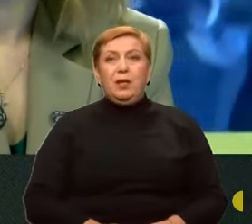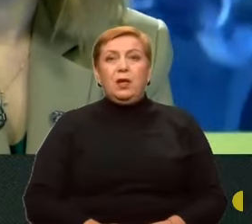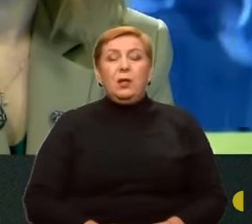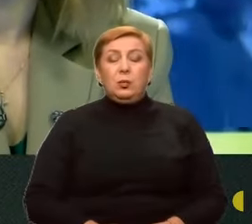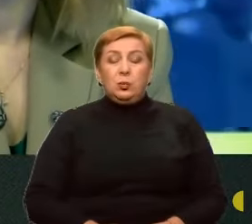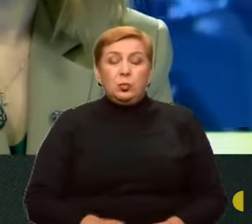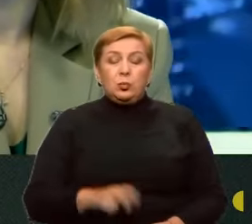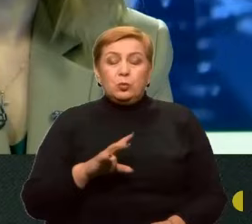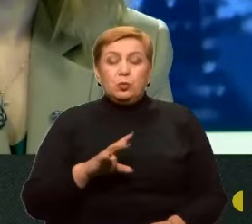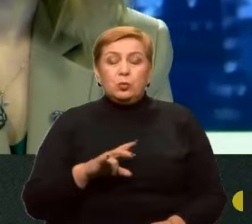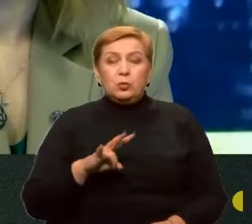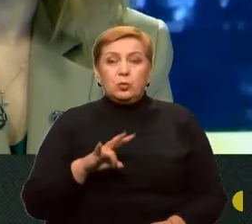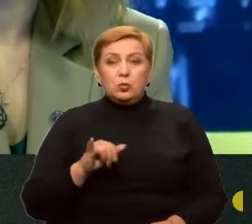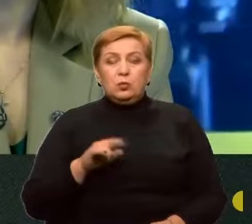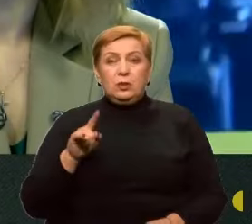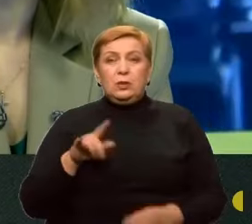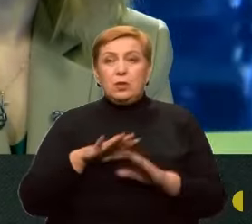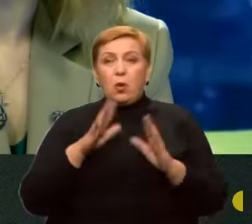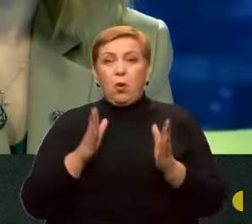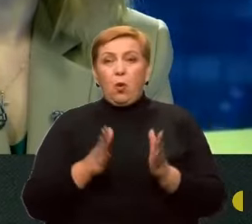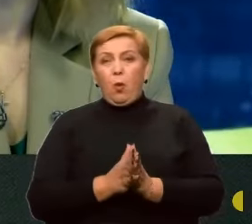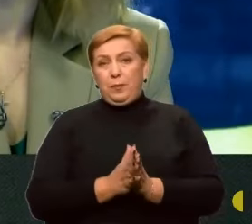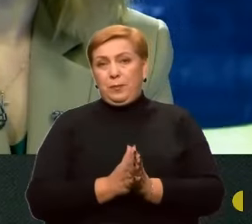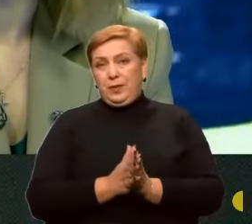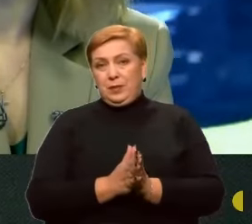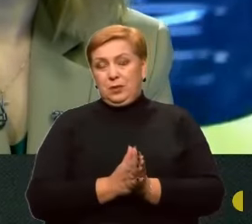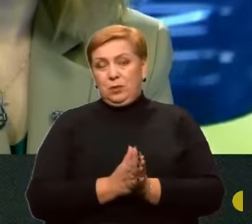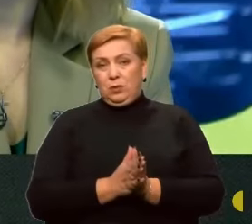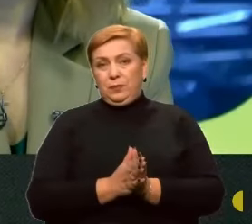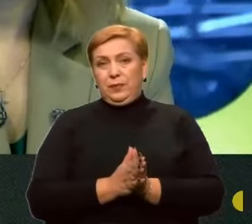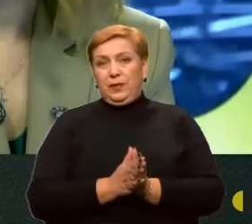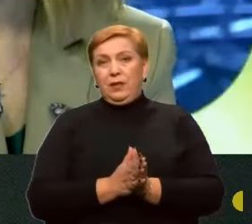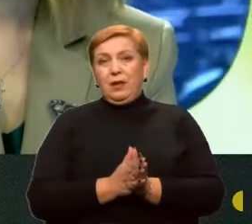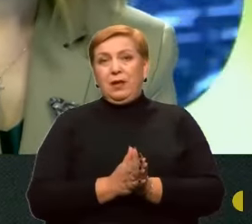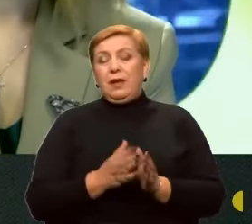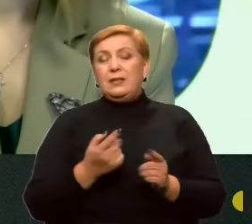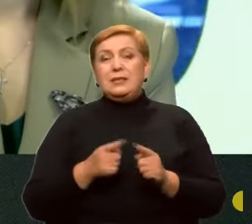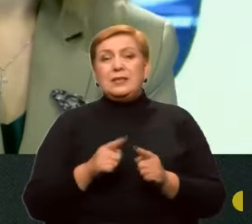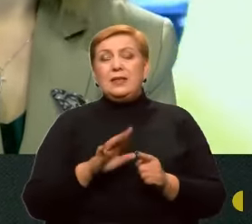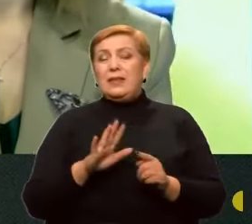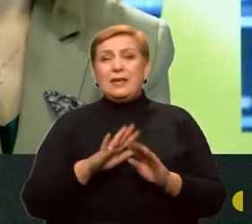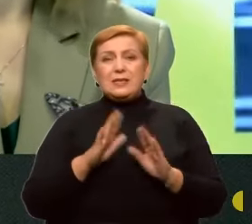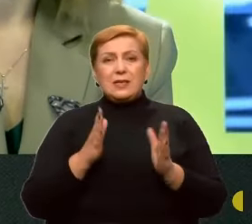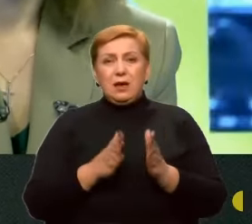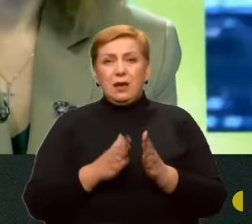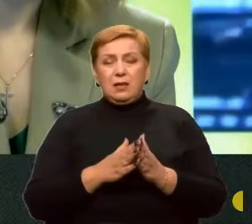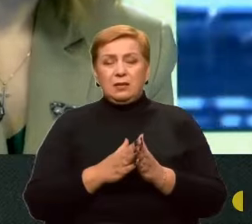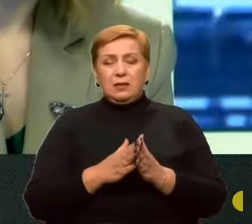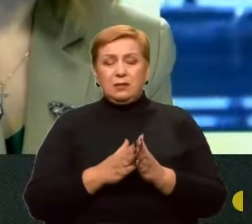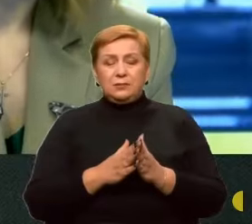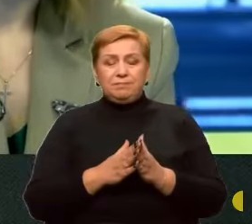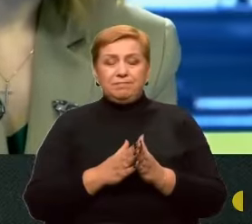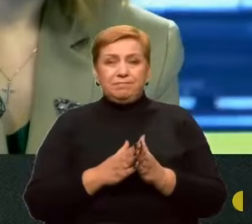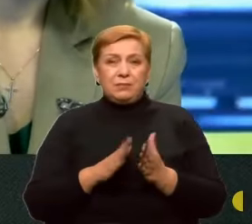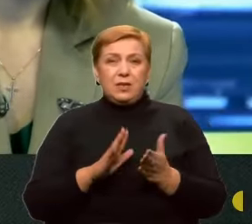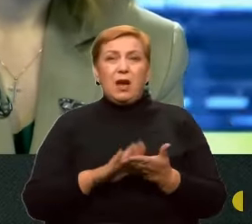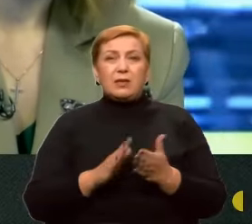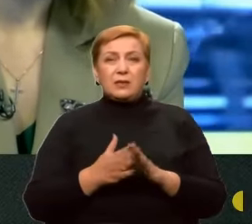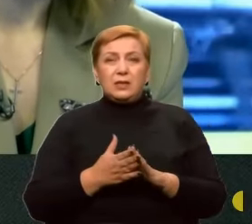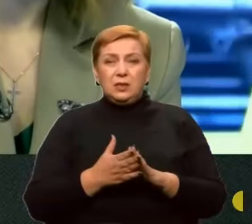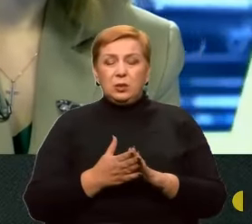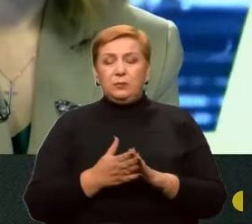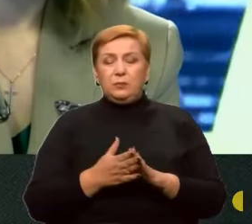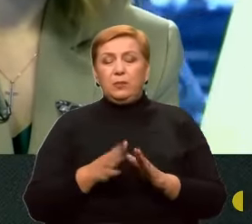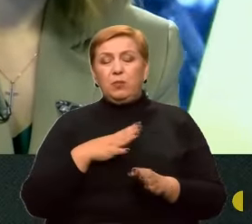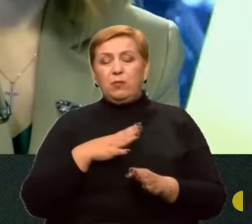Знову таки, я кажу виключно про ті ділянки, наші свободі всі ставлять. Це не є загальна картина навіть по Запорізькій області. Буває таке, що вони їх